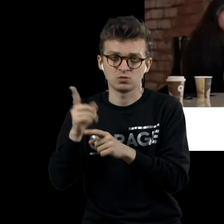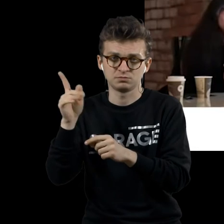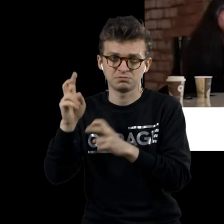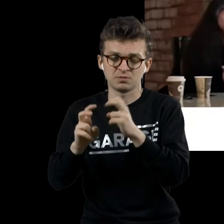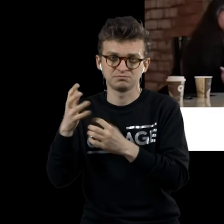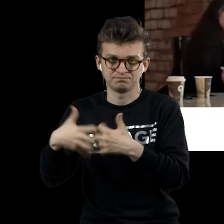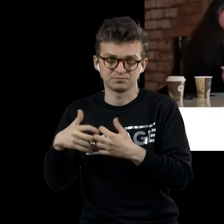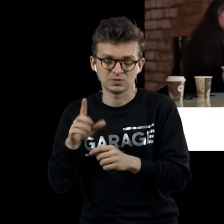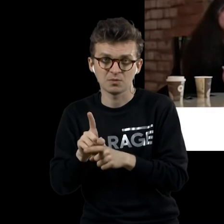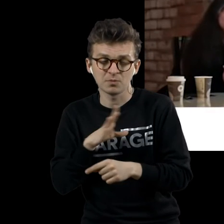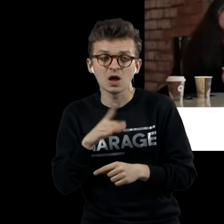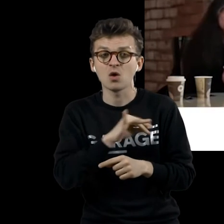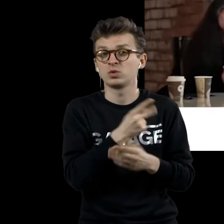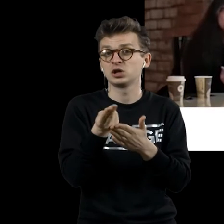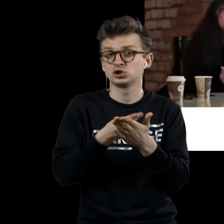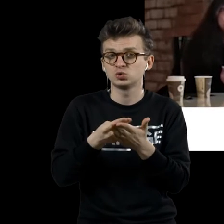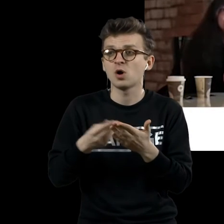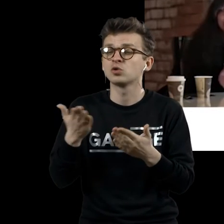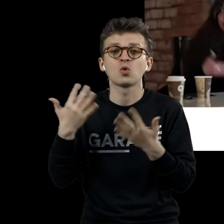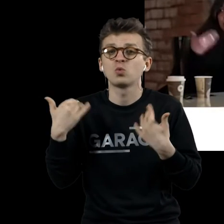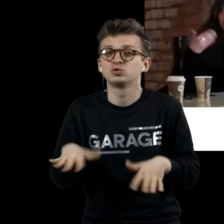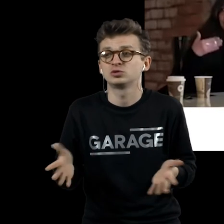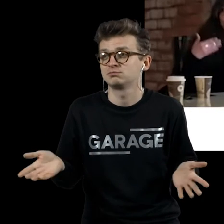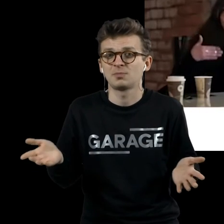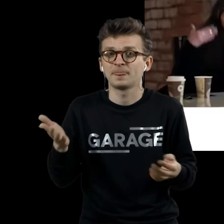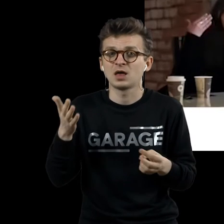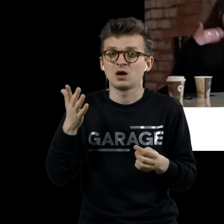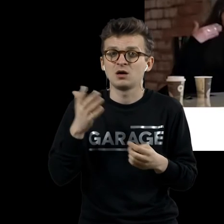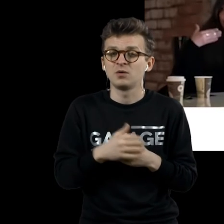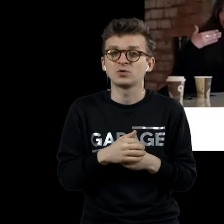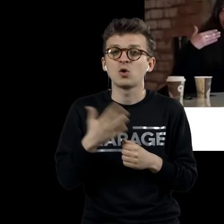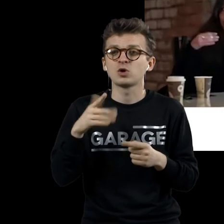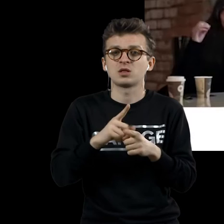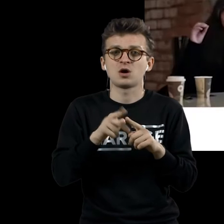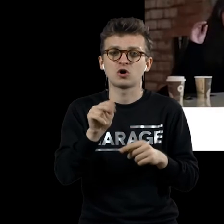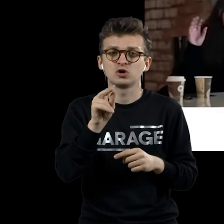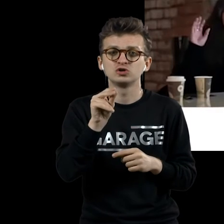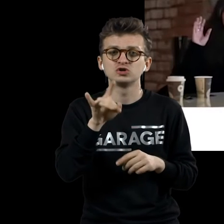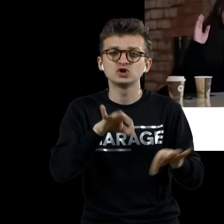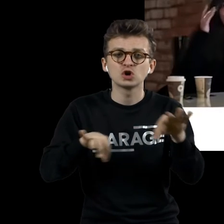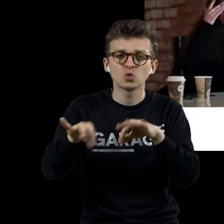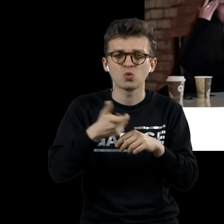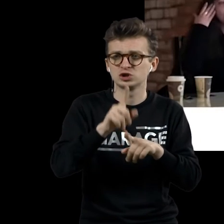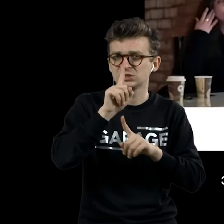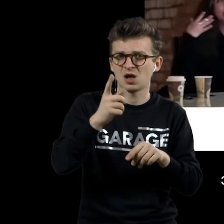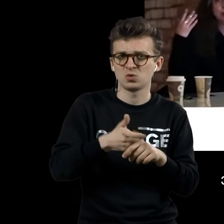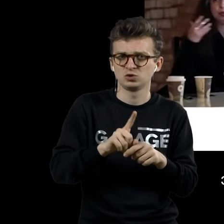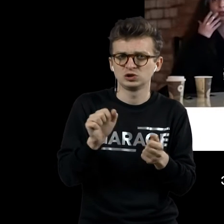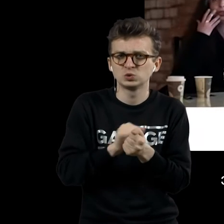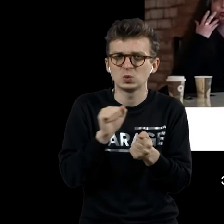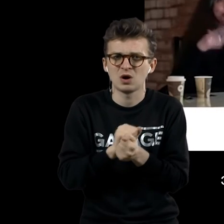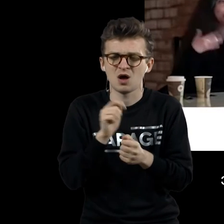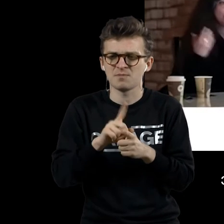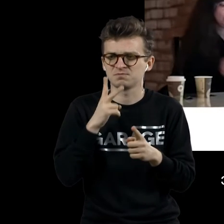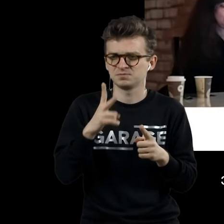году рисует. Вот такую вот штуку, которая уже не живопись, которая почти делает такой вот чертеж. Очень сухая, очень странная живопись. Вот этот самый